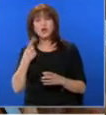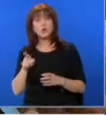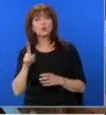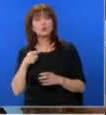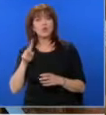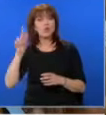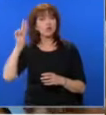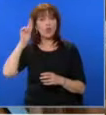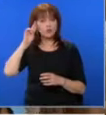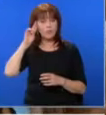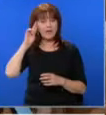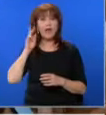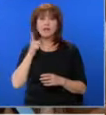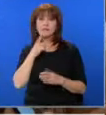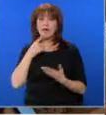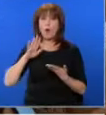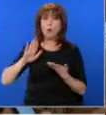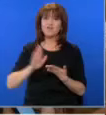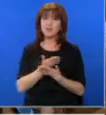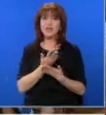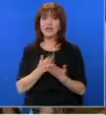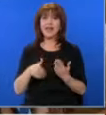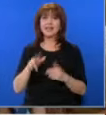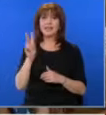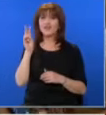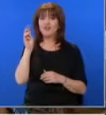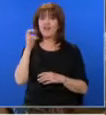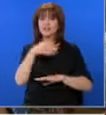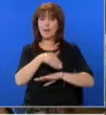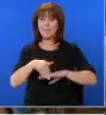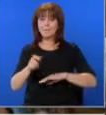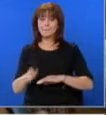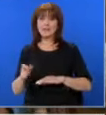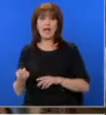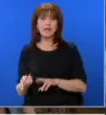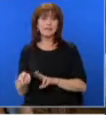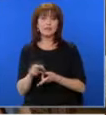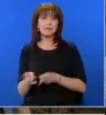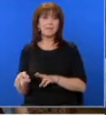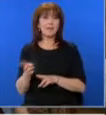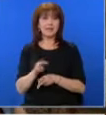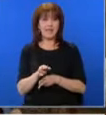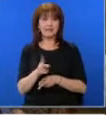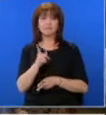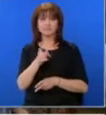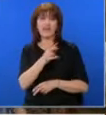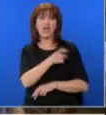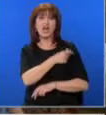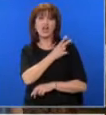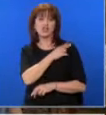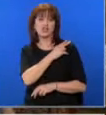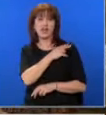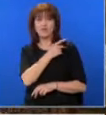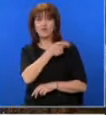други служби, бяха уволнени над 20 митничари. В това число бяха сменени шефовете на пунктове и шефовете на смени по